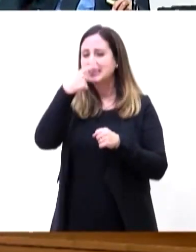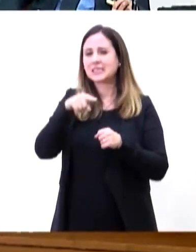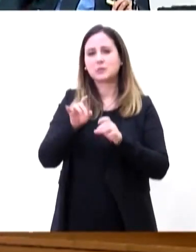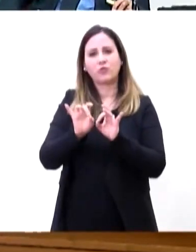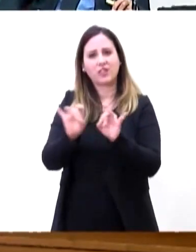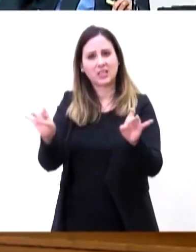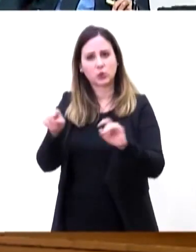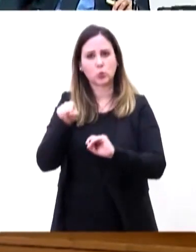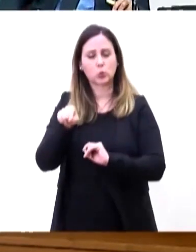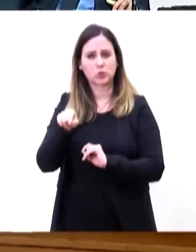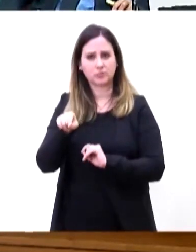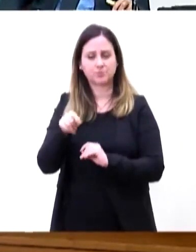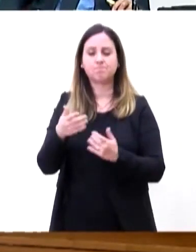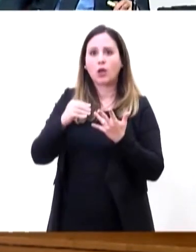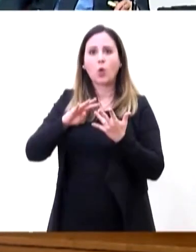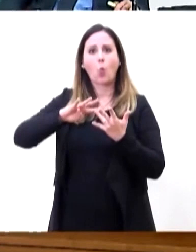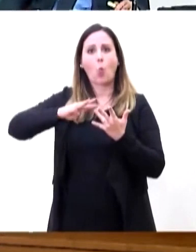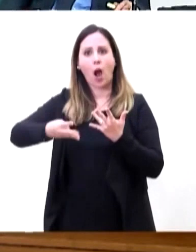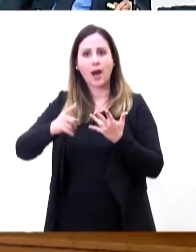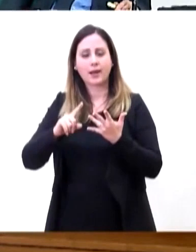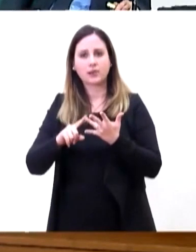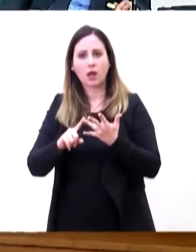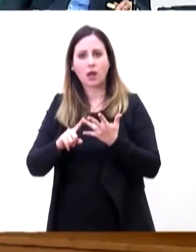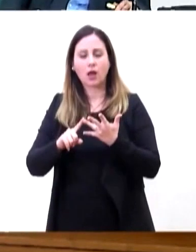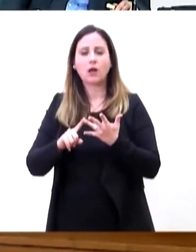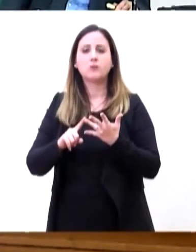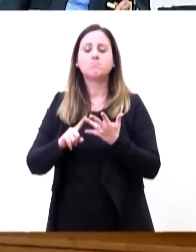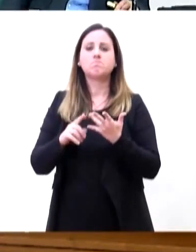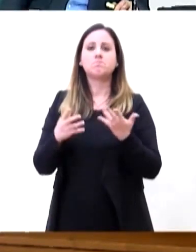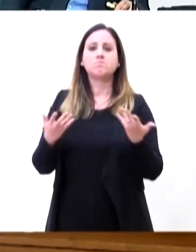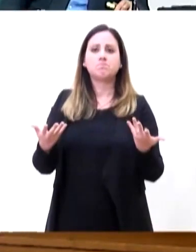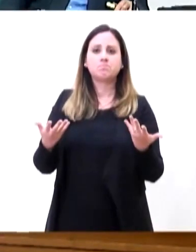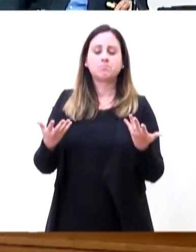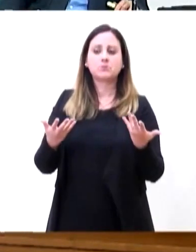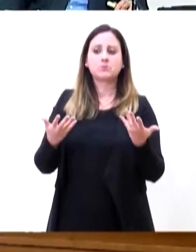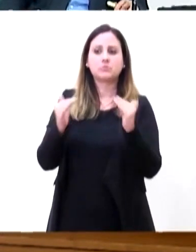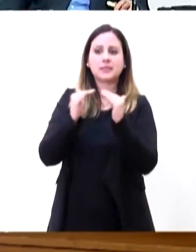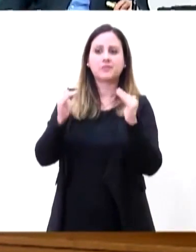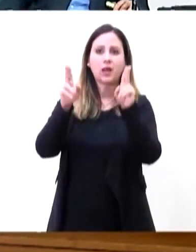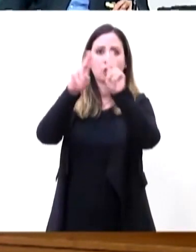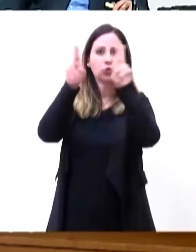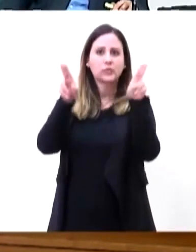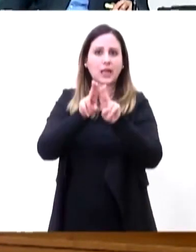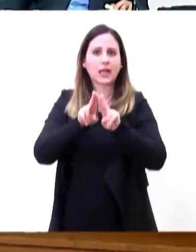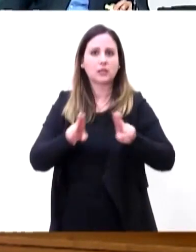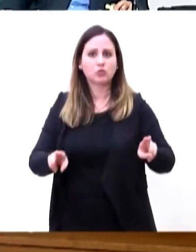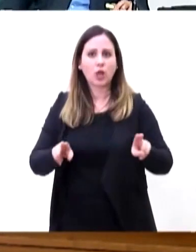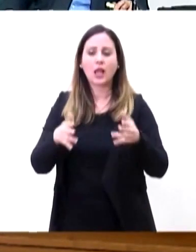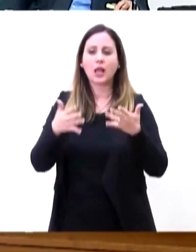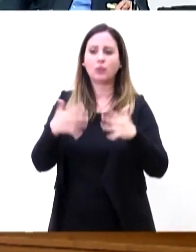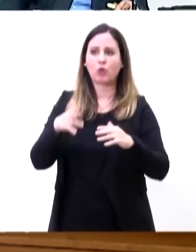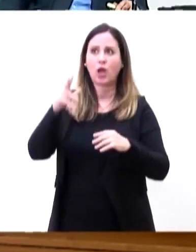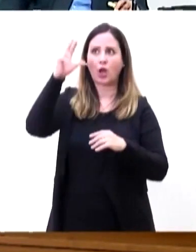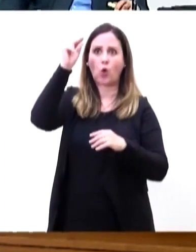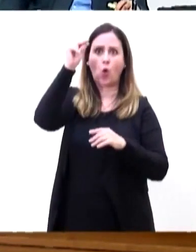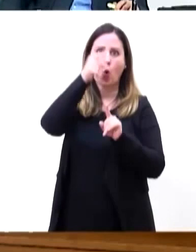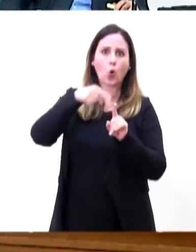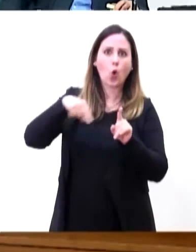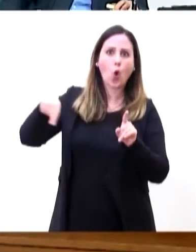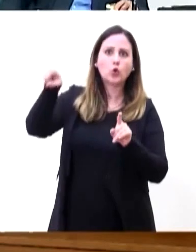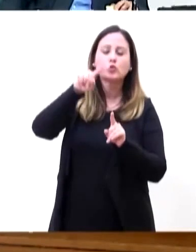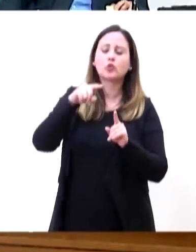Noi conosciamo almeno tre varianti che in qualche misura a livello internazionale sono state codificate e adesso hanno una certa